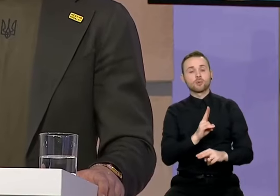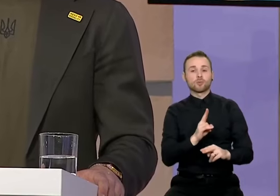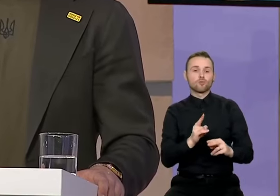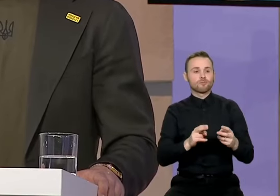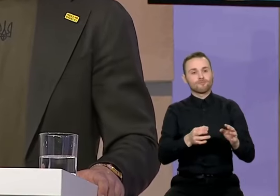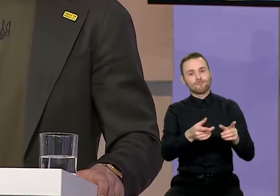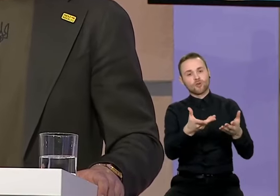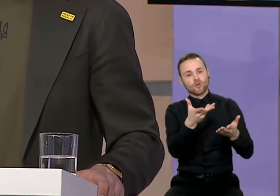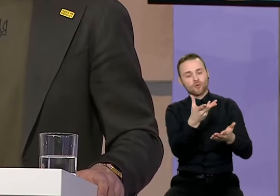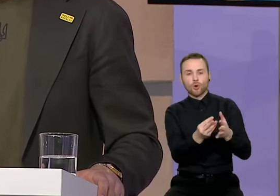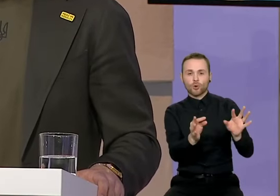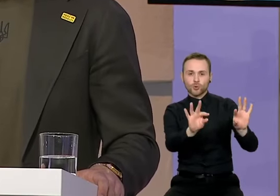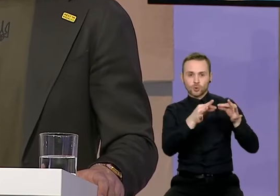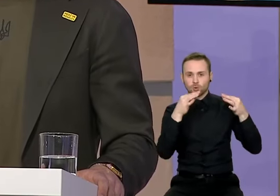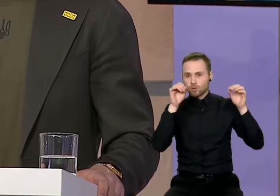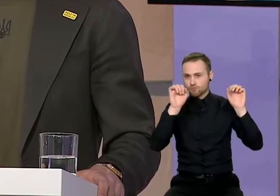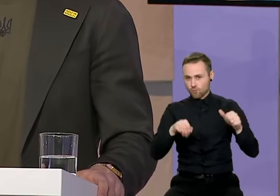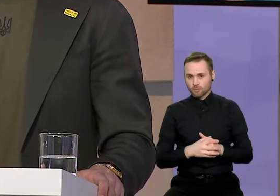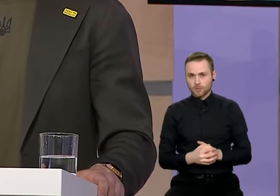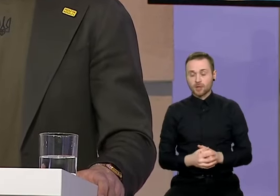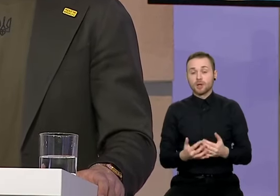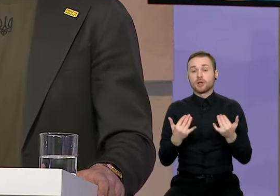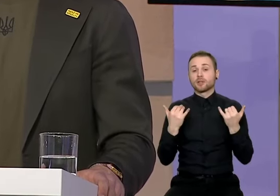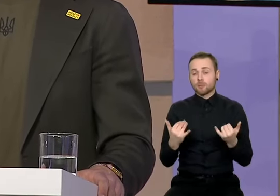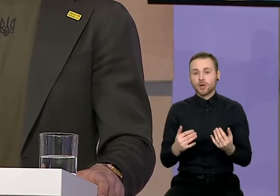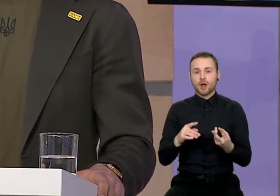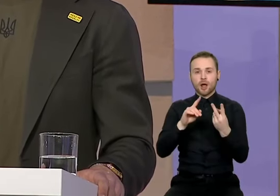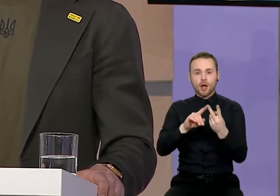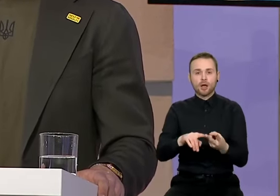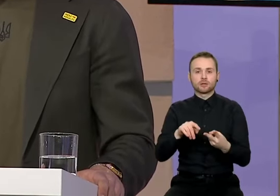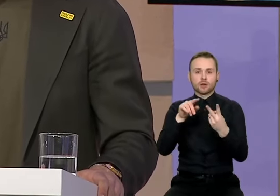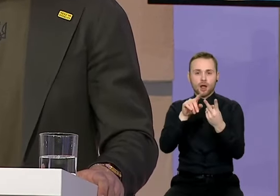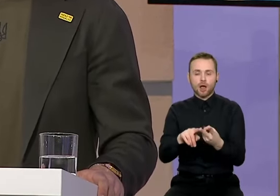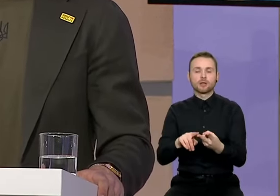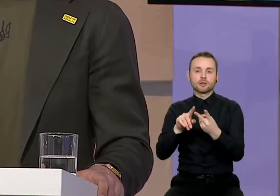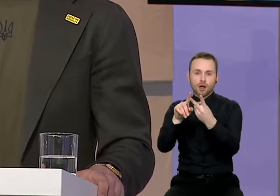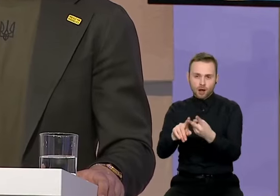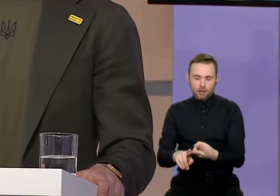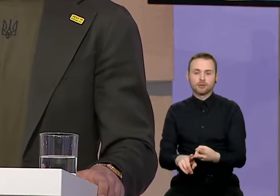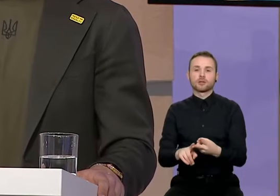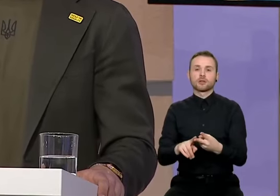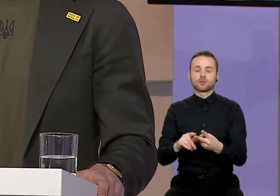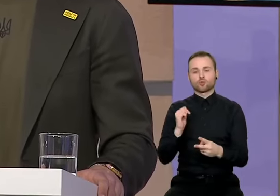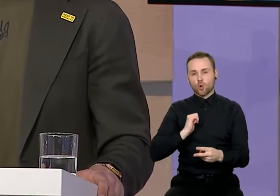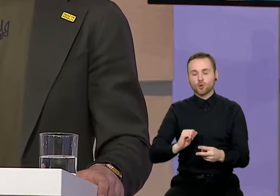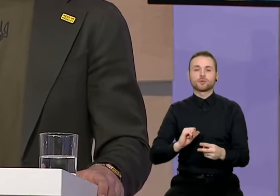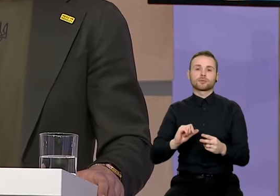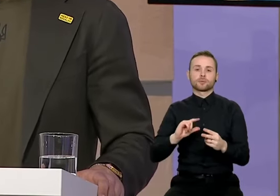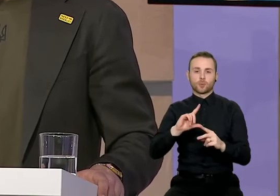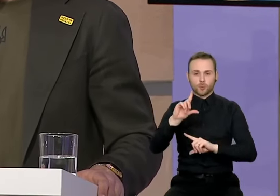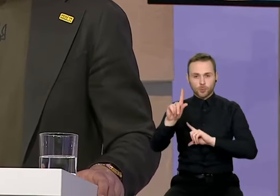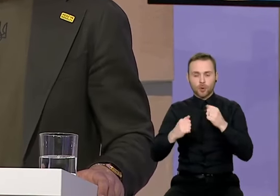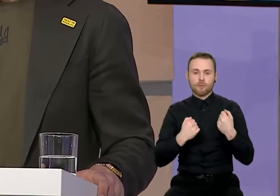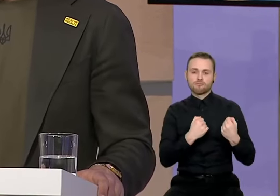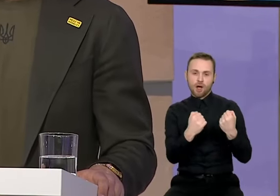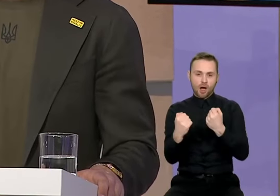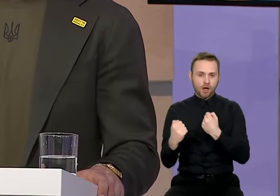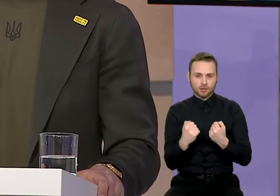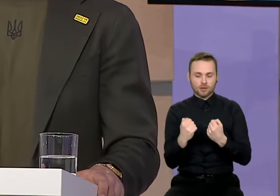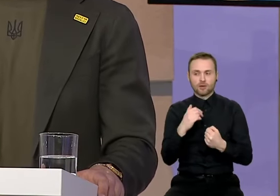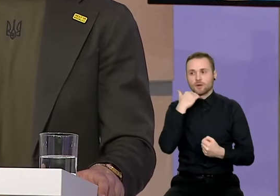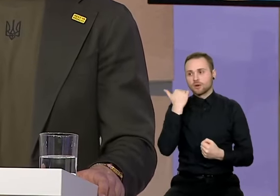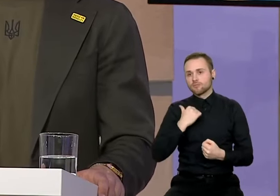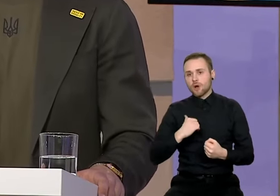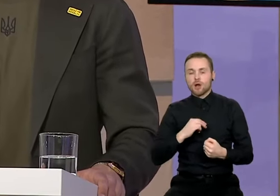Šiandien kas antra kelionė Vilniaus mieste įvyksta automobiliu. Tai generuoja kamščius, tai generuoja taršą, tai generuoja prastesnį